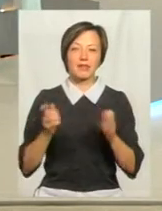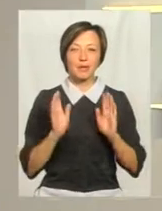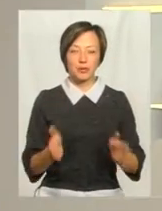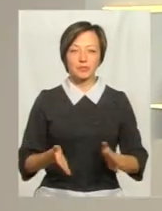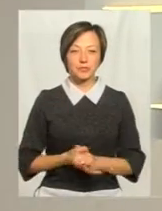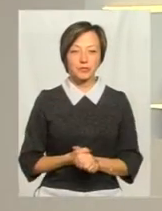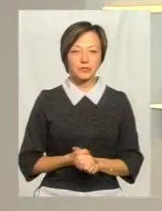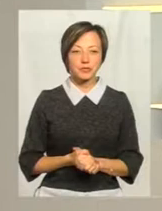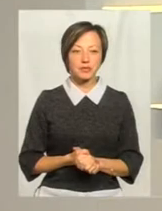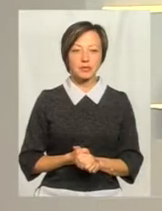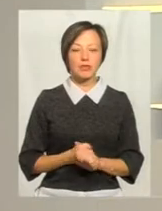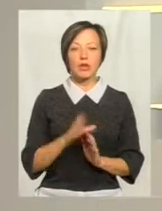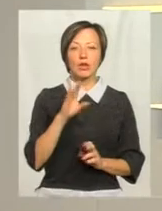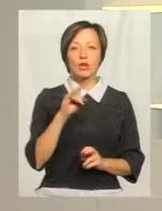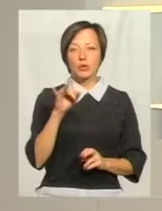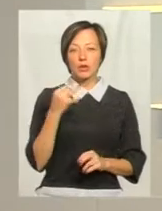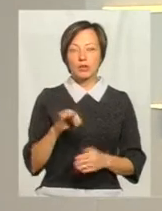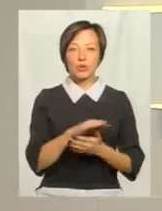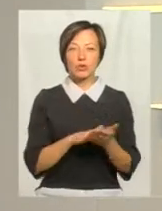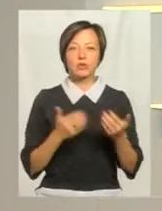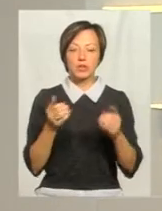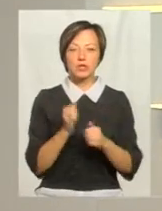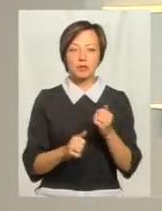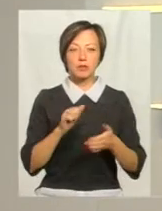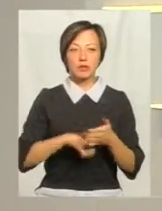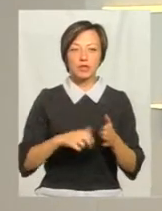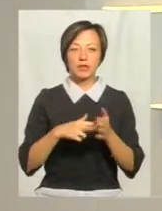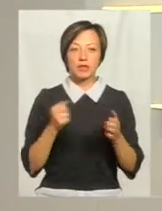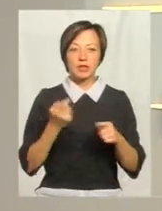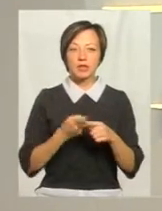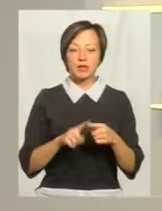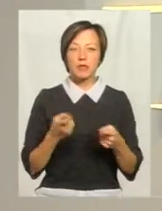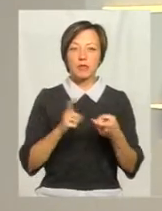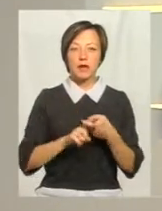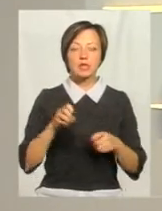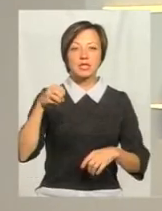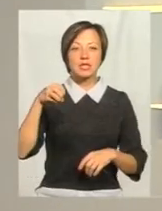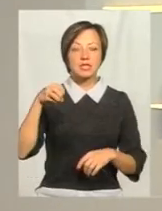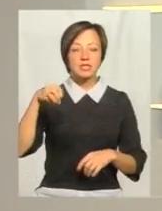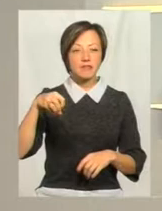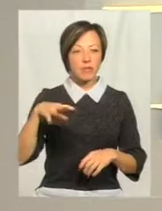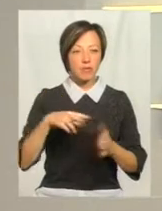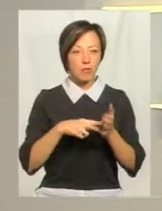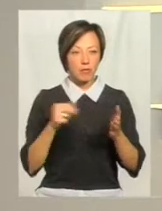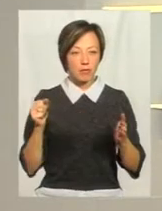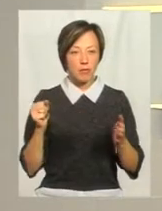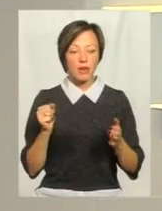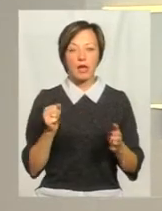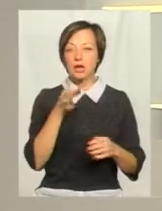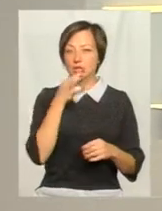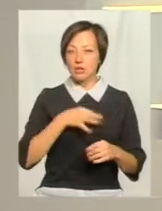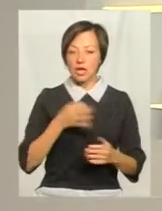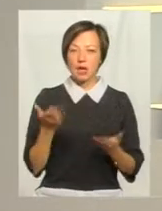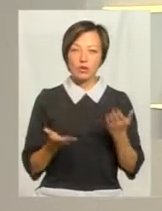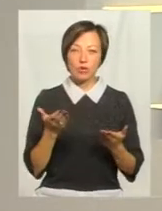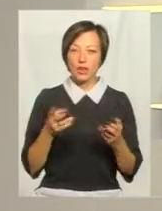Пане Юрію, хочу продовжитися з вами. Ви сказали, що найчастіша причина відключення – це пов'язане зі світлом. А скажіть, якщо